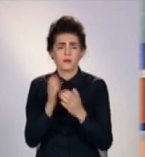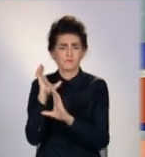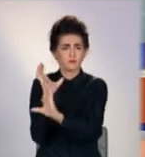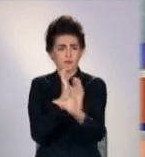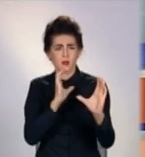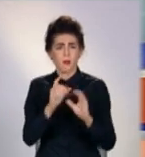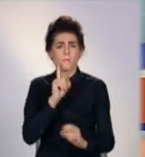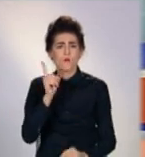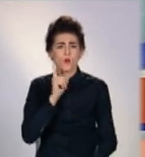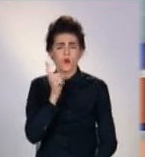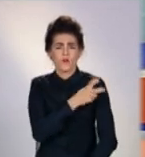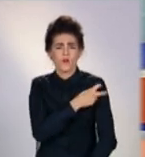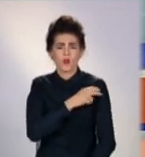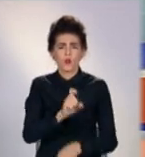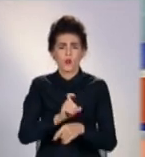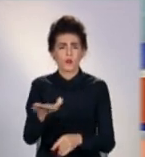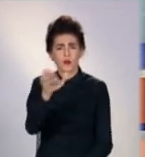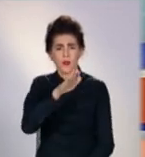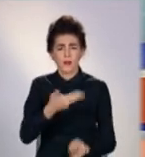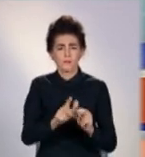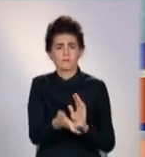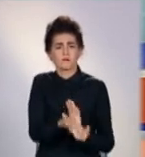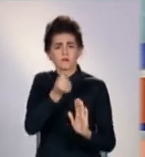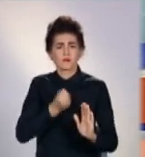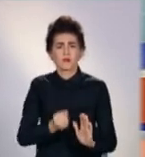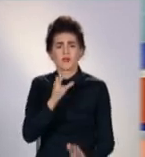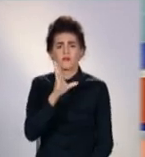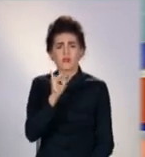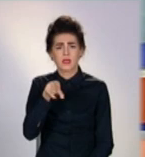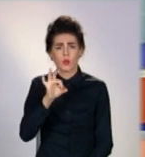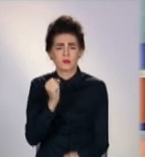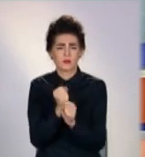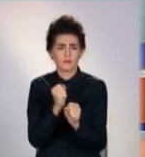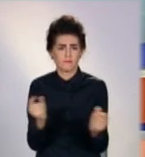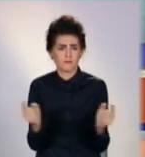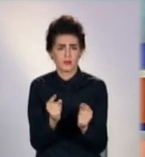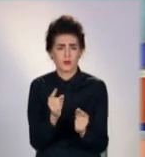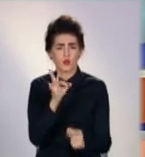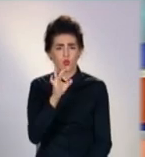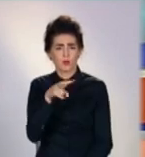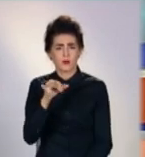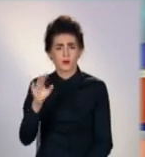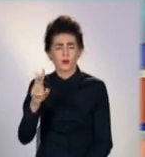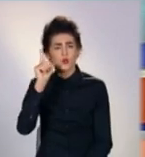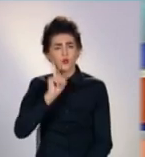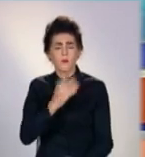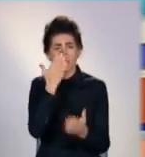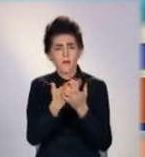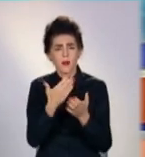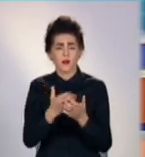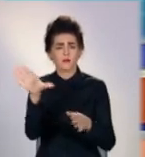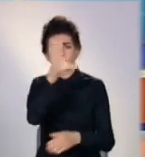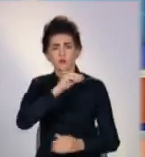молоді медики на Донеччині. З цього відео вони змонтували ролик. Усе заради того, аби власним прикладом